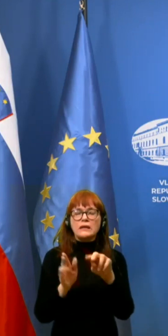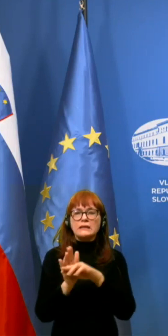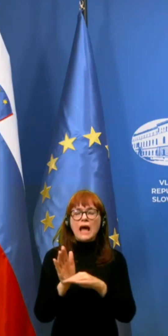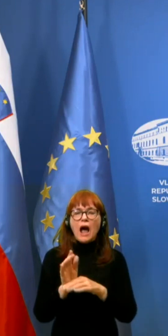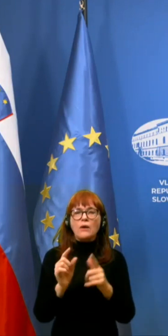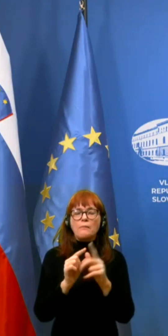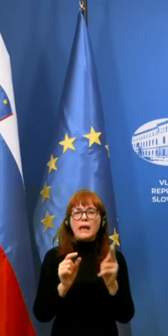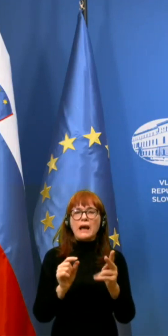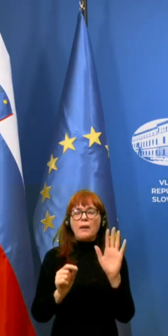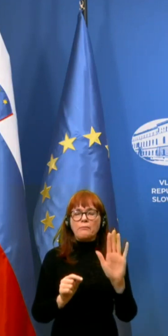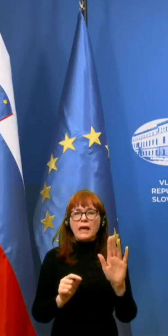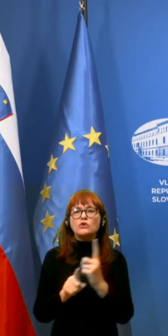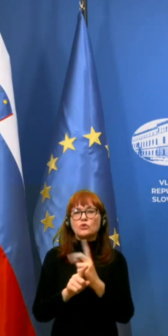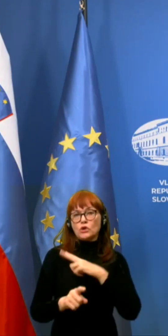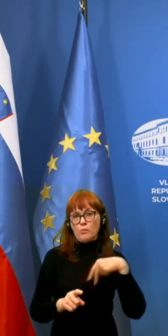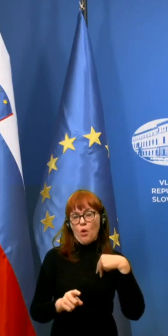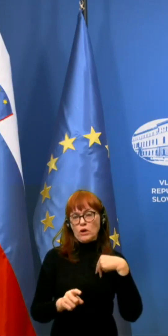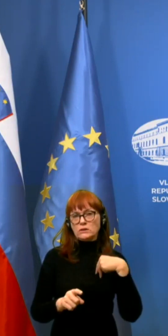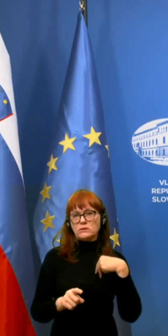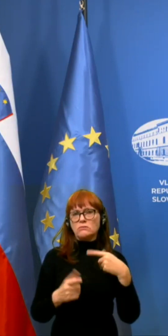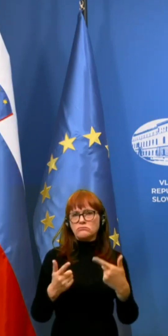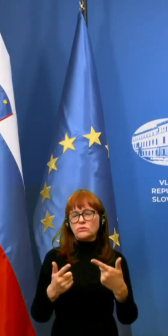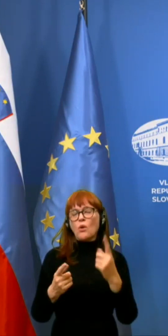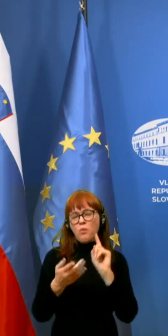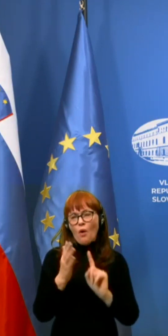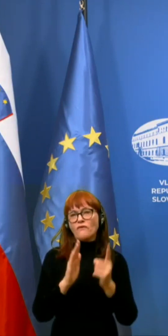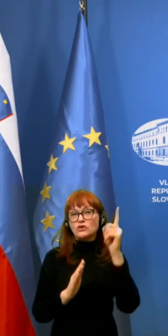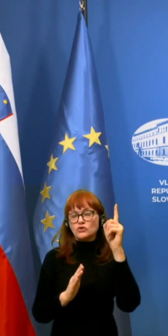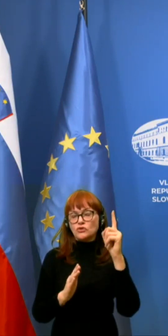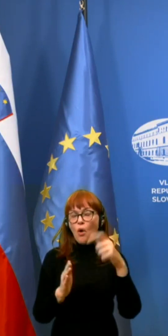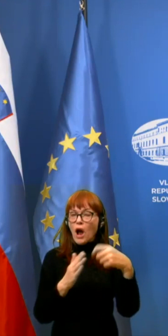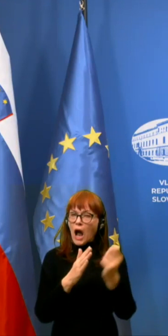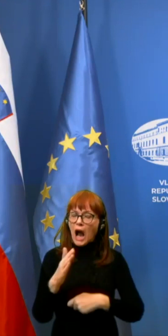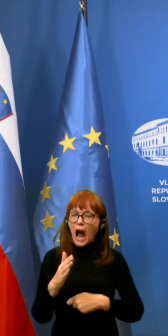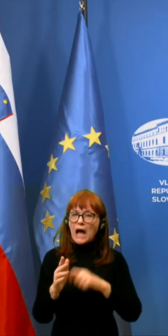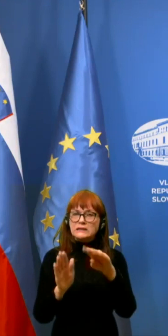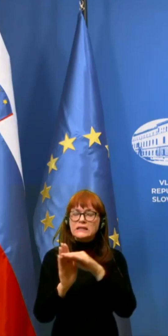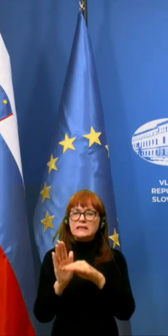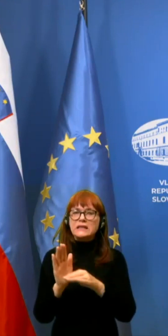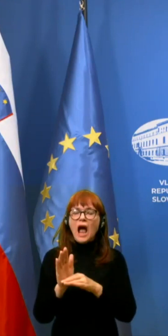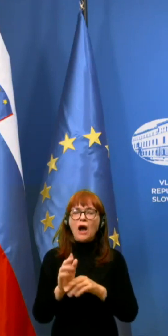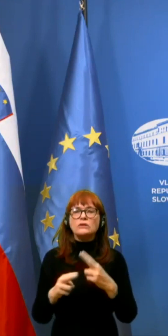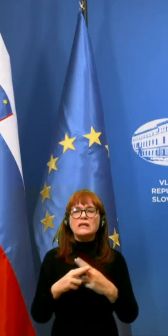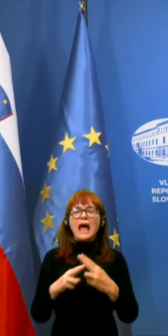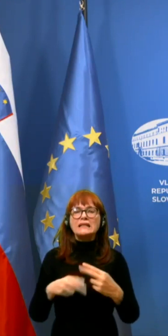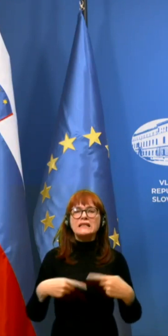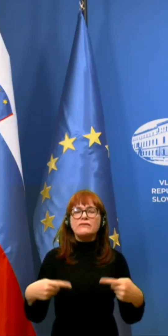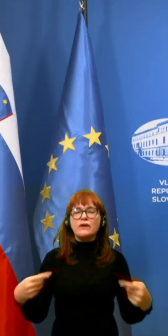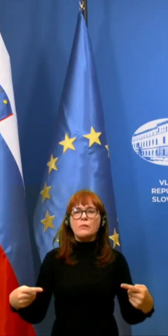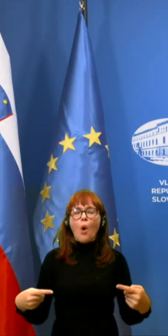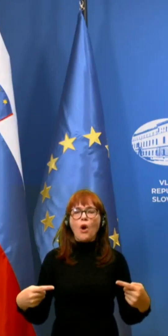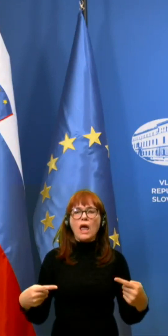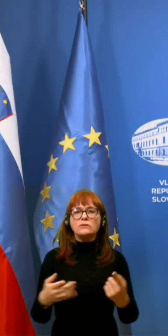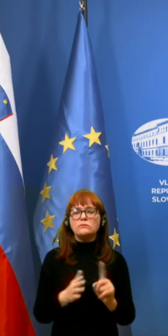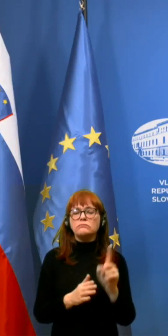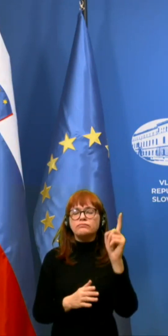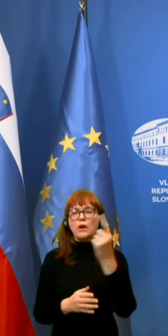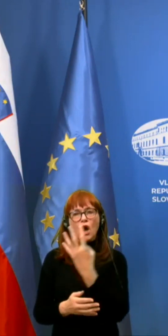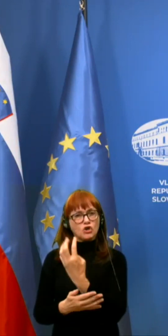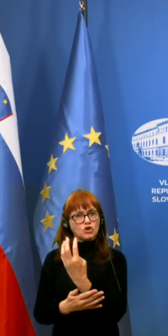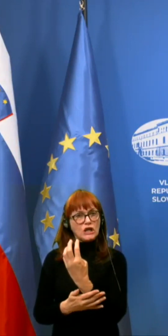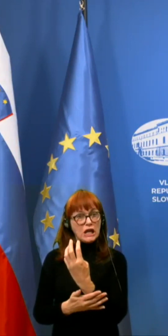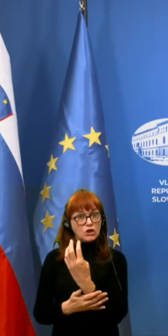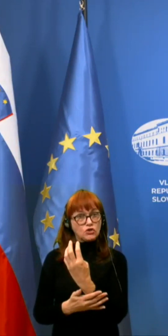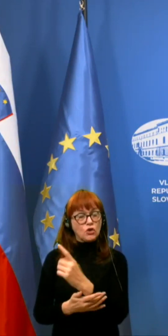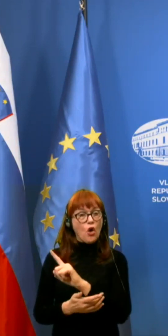tudi policija, relativno visoke, gre za kazni po zakonu o delizivih boleznih, ki so visoke tamo od 400 do